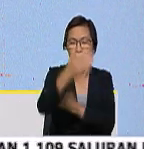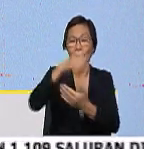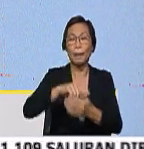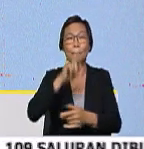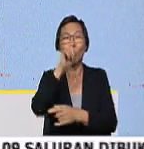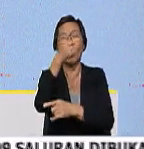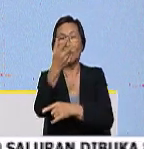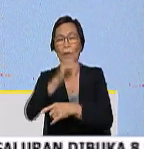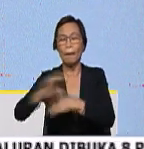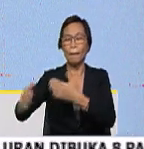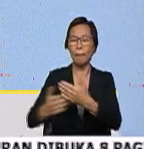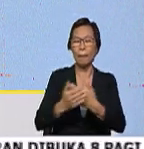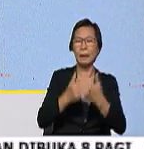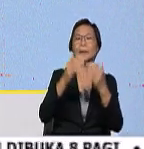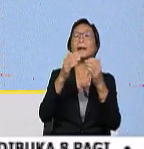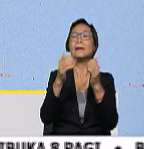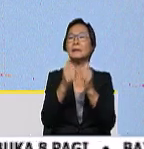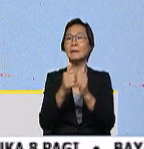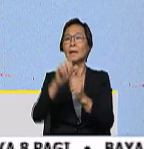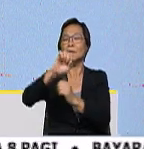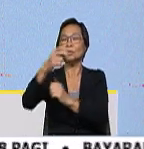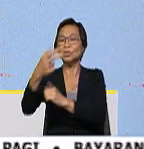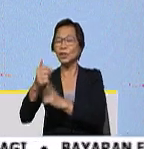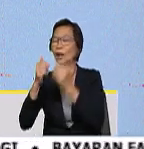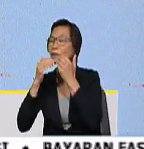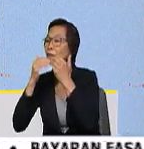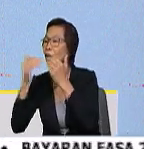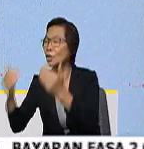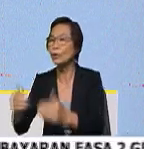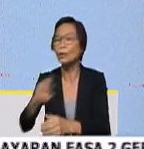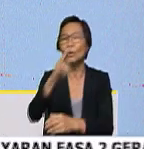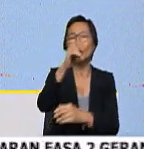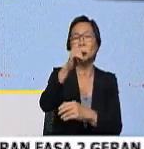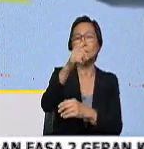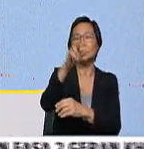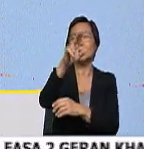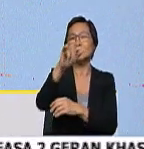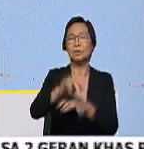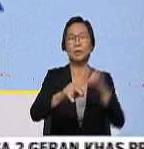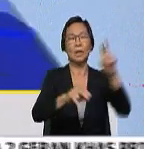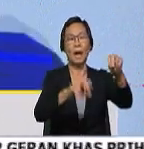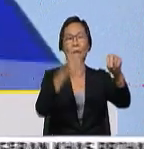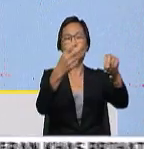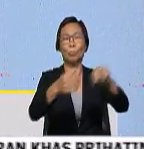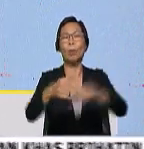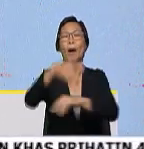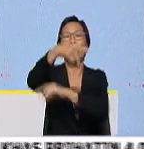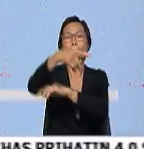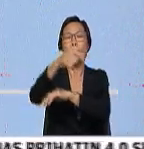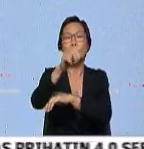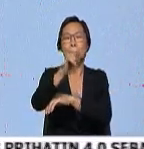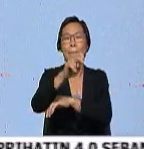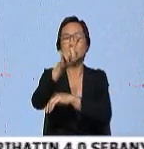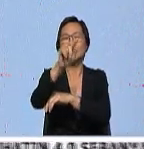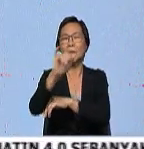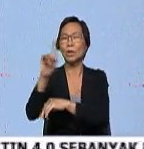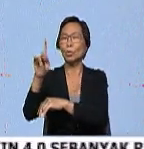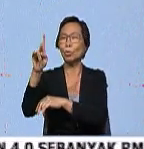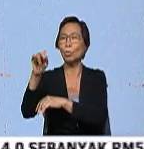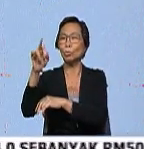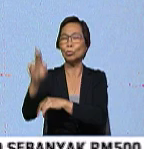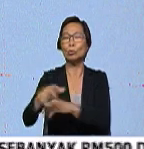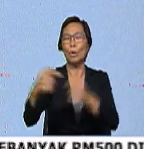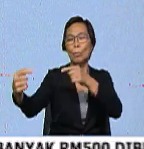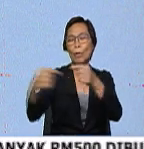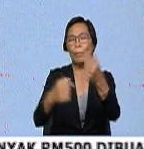ATM kembali kembali bersama dengan Syafiqah. Baik, terima kasih Nazri Fahmi bagi N-12 Pantai Kundo. Seperti mana Nazri katakan tadi pertumbuhan